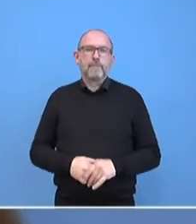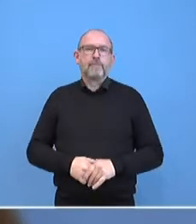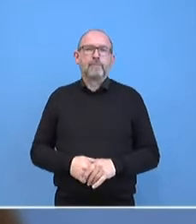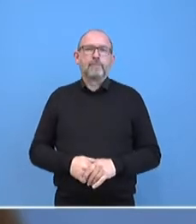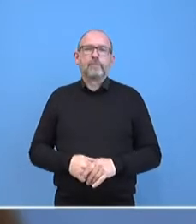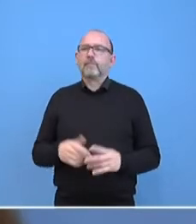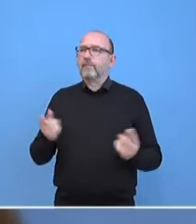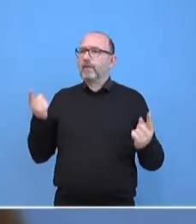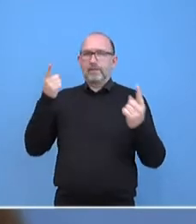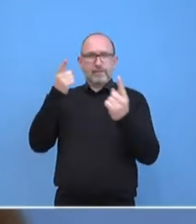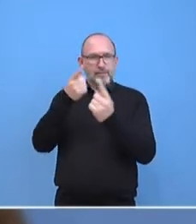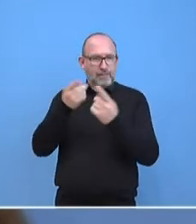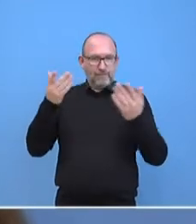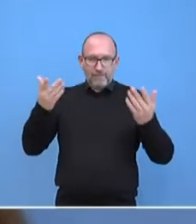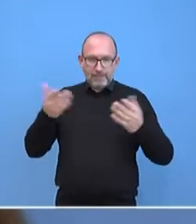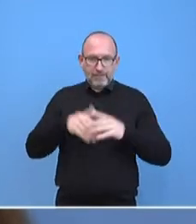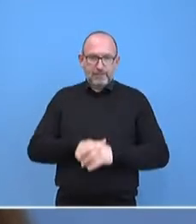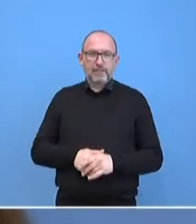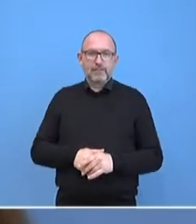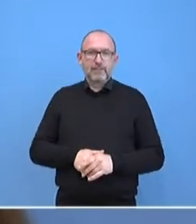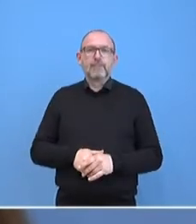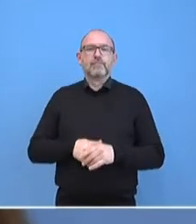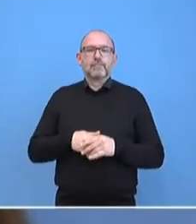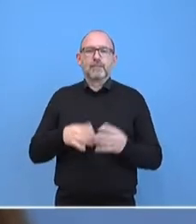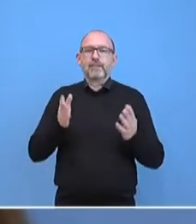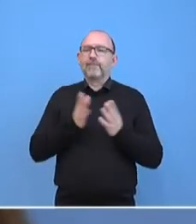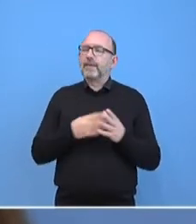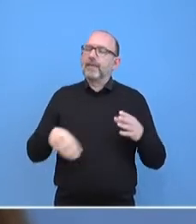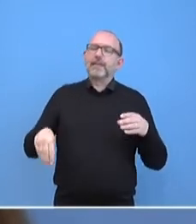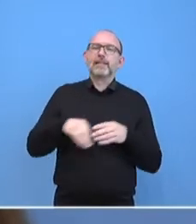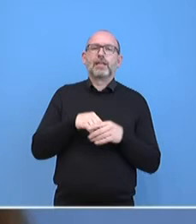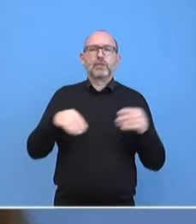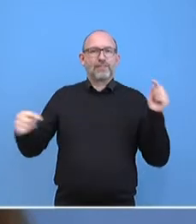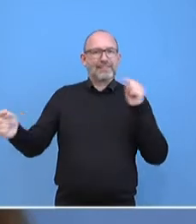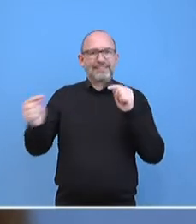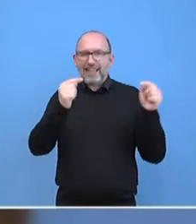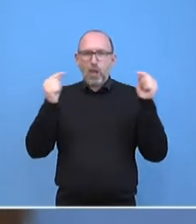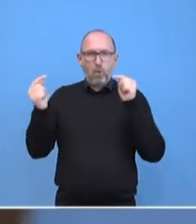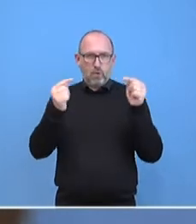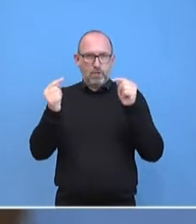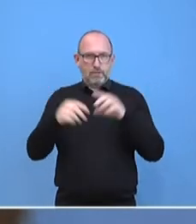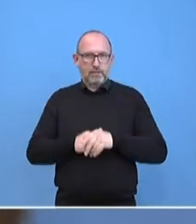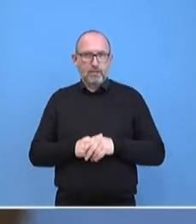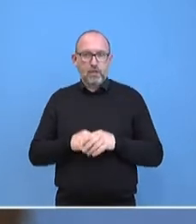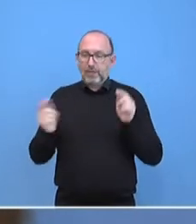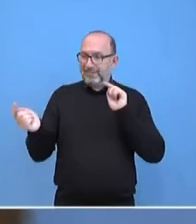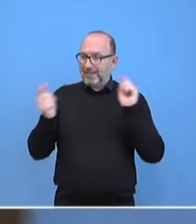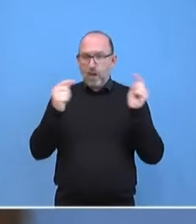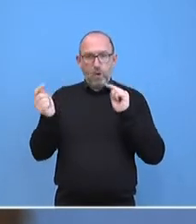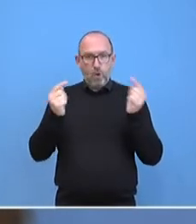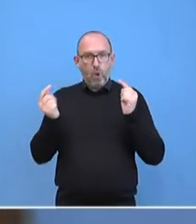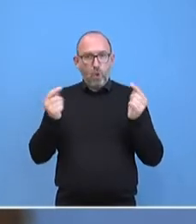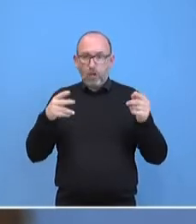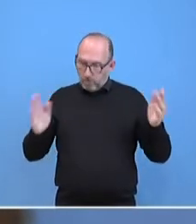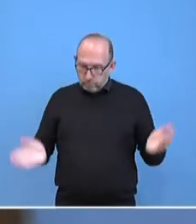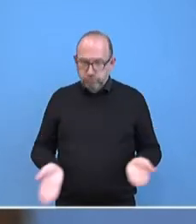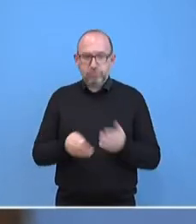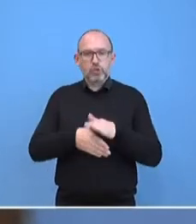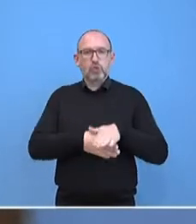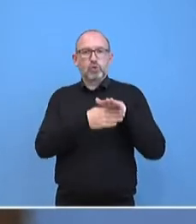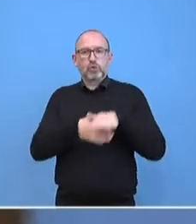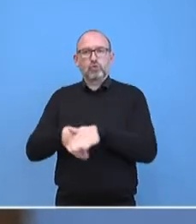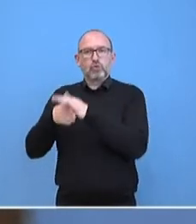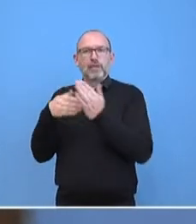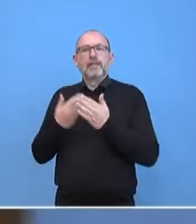einen Dialog, einen inklusiven Dialog möchten und diesen Dialog auch fördern. Dazu haben wir mit der